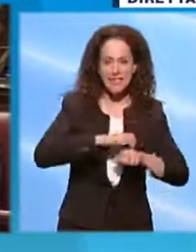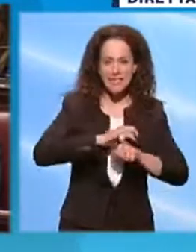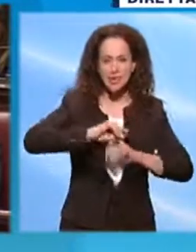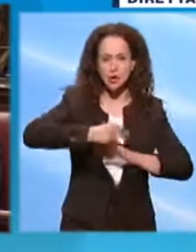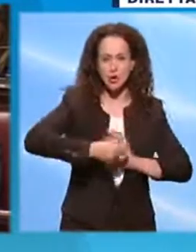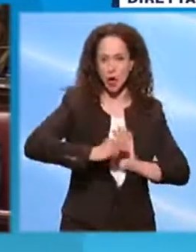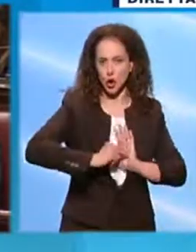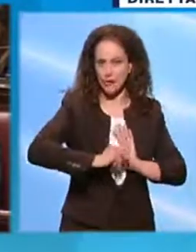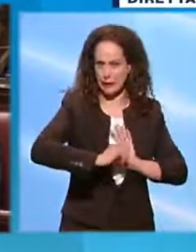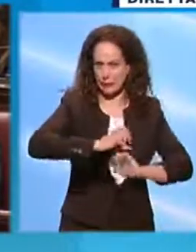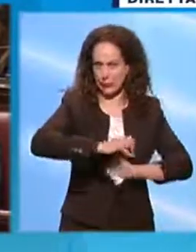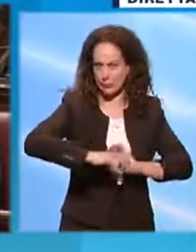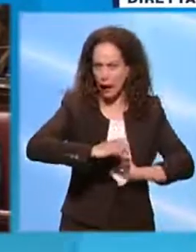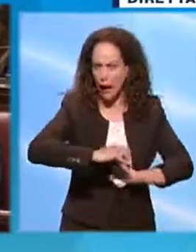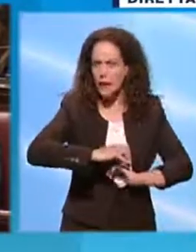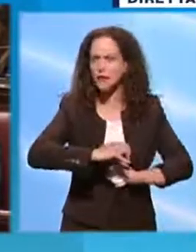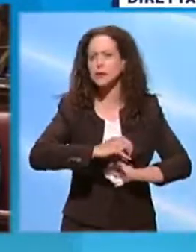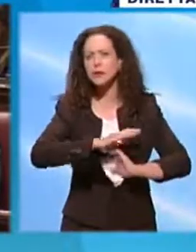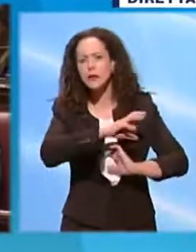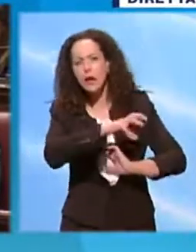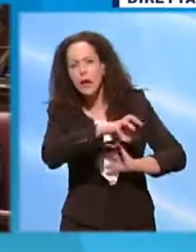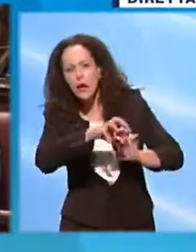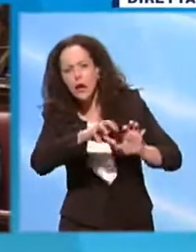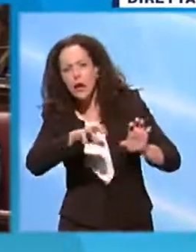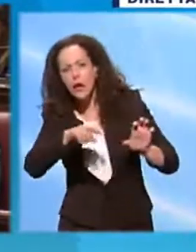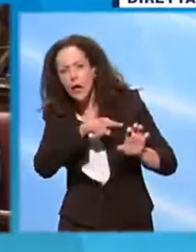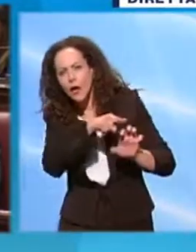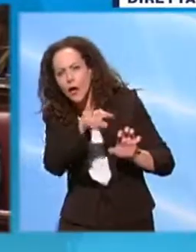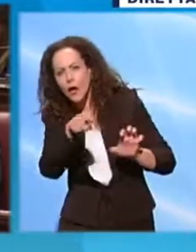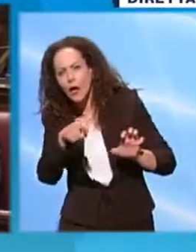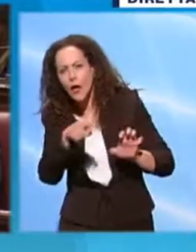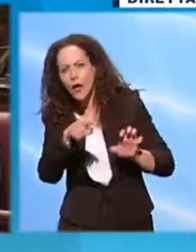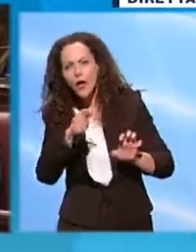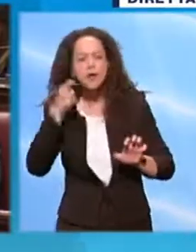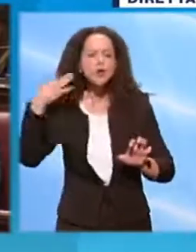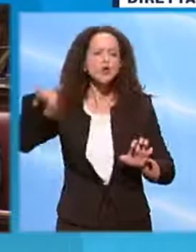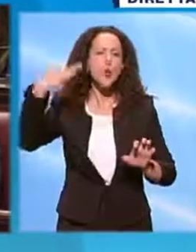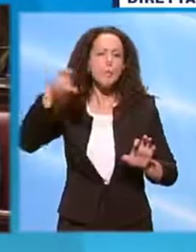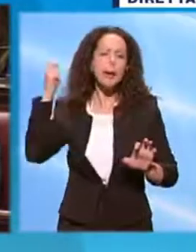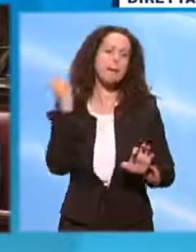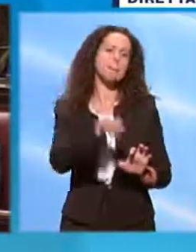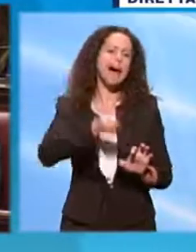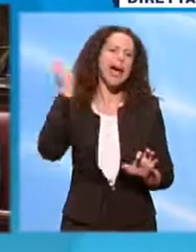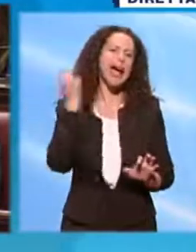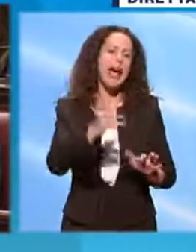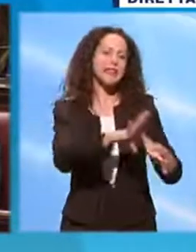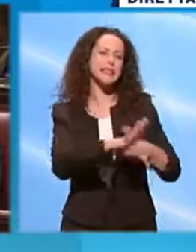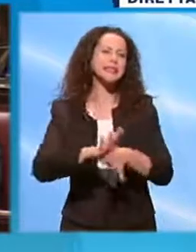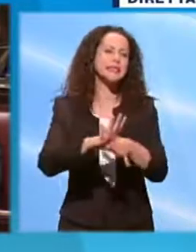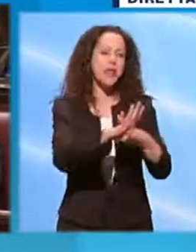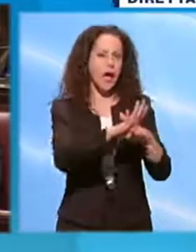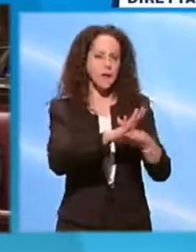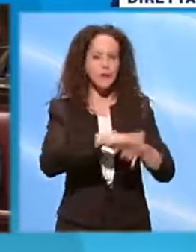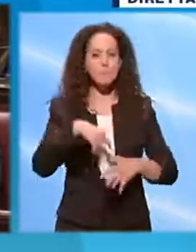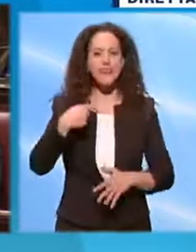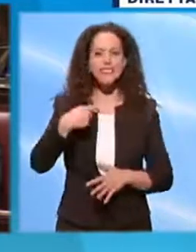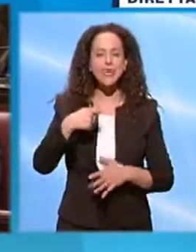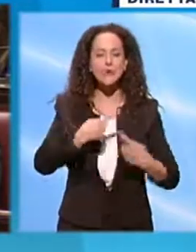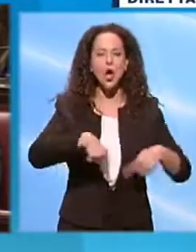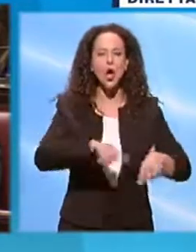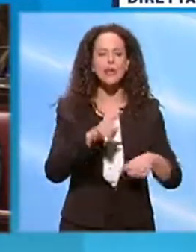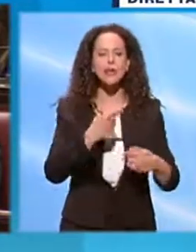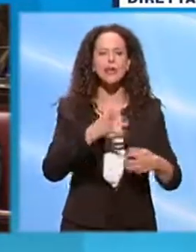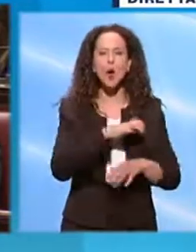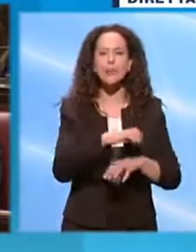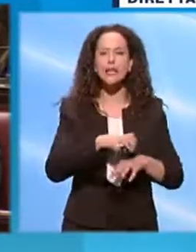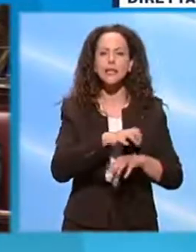sottosegretari, i quali a loro volta hanno numerosi e super pagati staff. La presidenza del Consiglio dei Ministri spende ogni